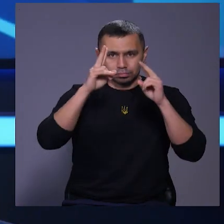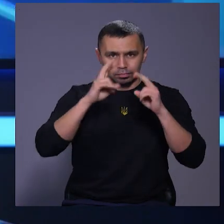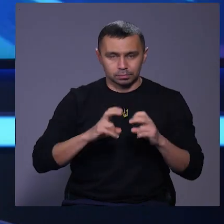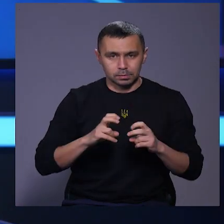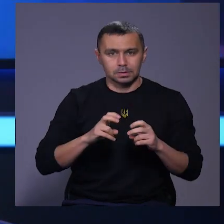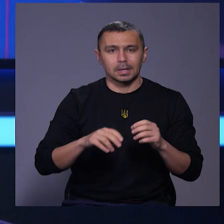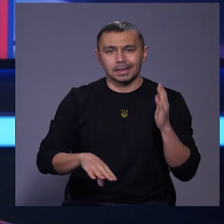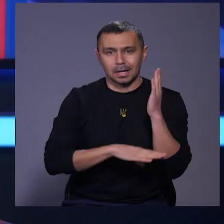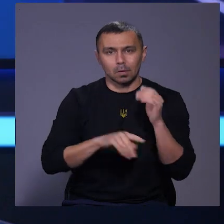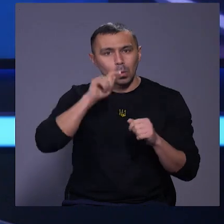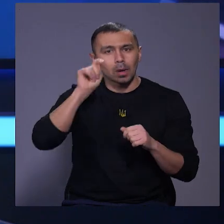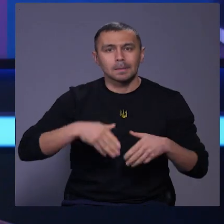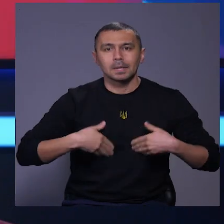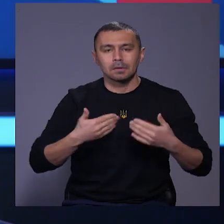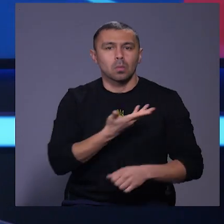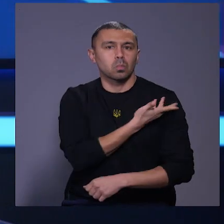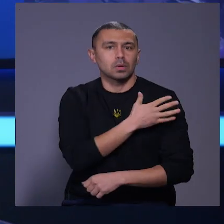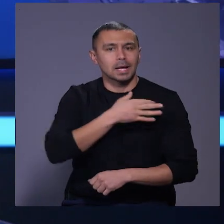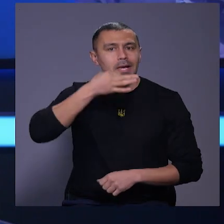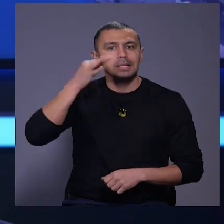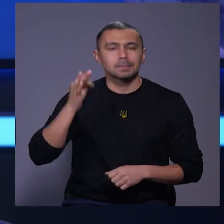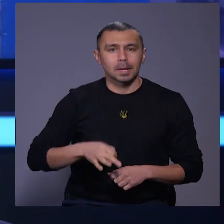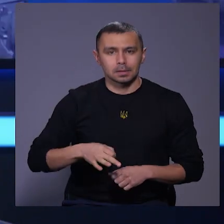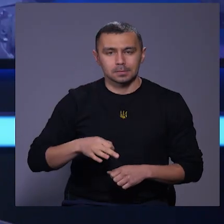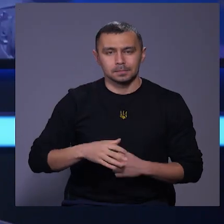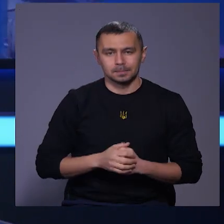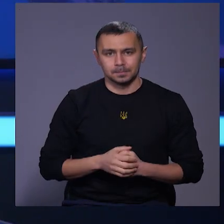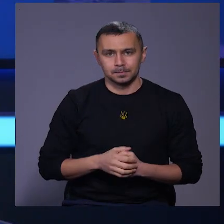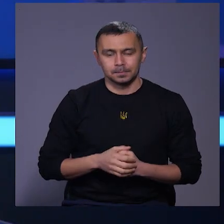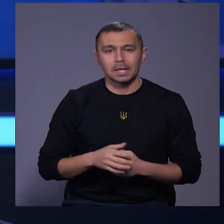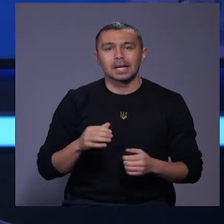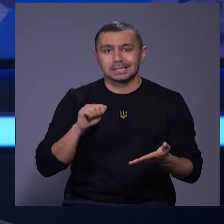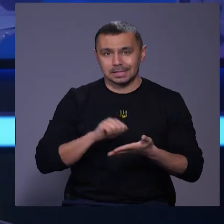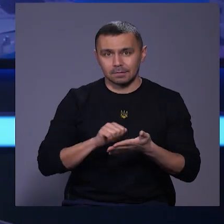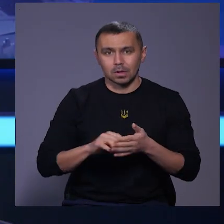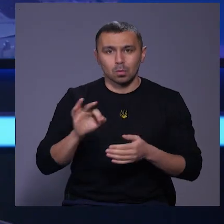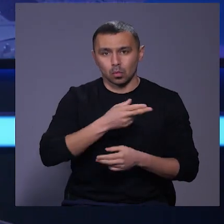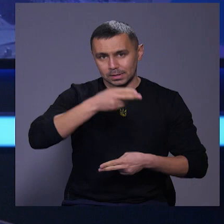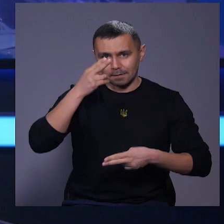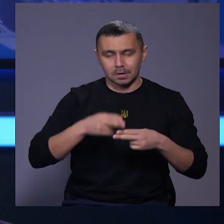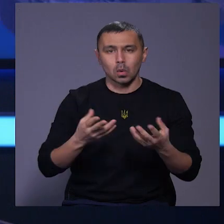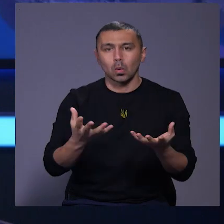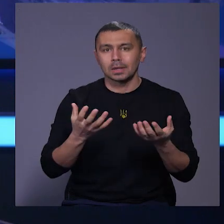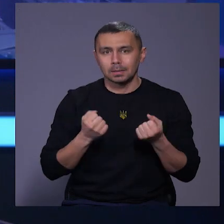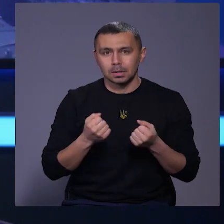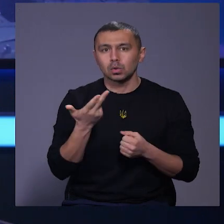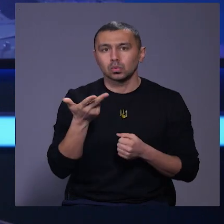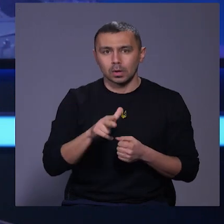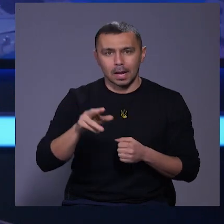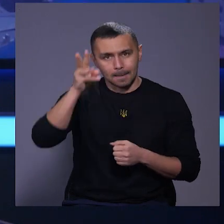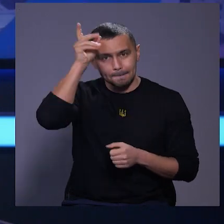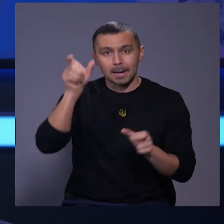українцям презентував польський експерт Пьотер Тишко-Хмельовець. Сертифікати про його завершення отримали троє